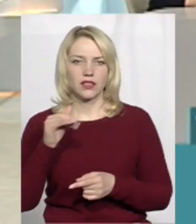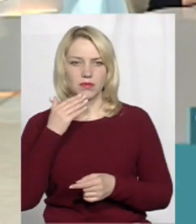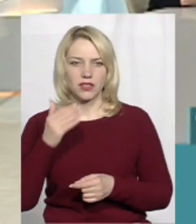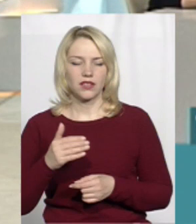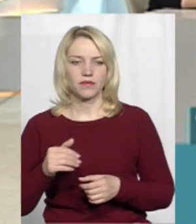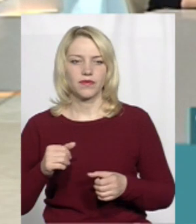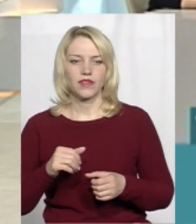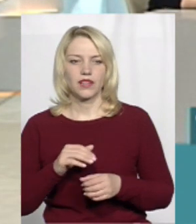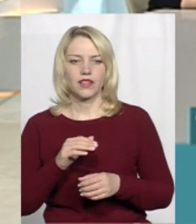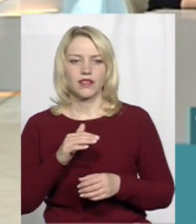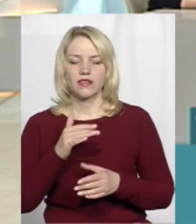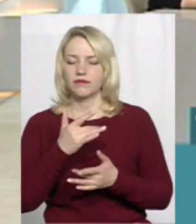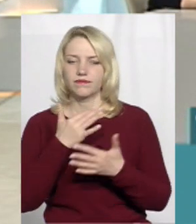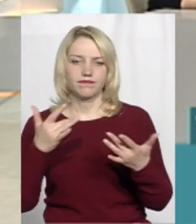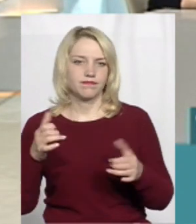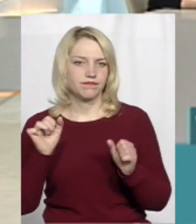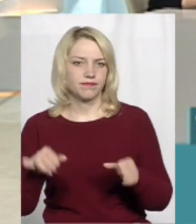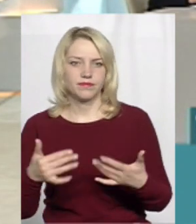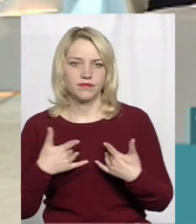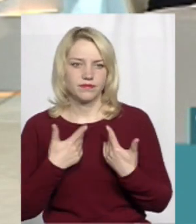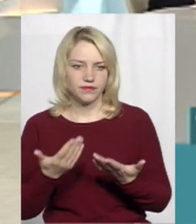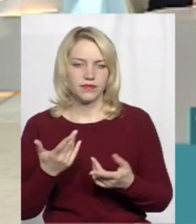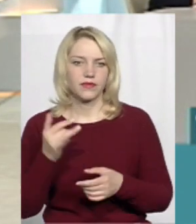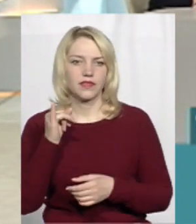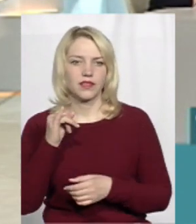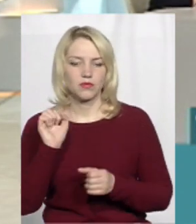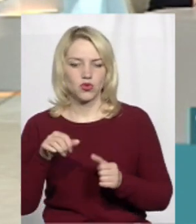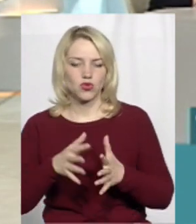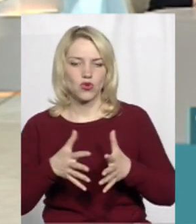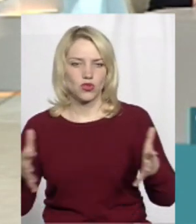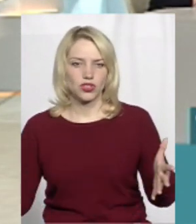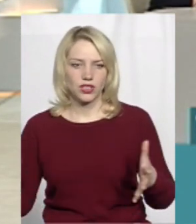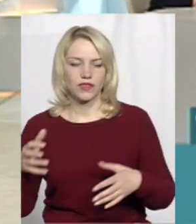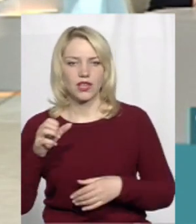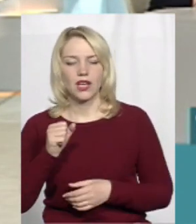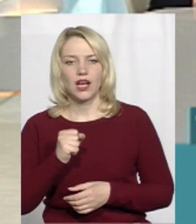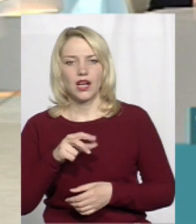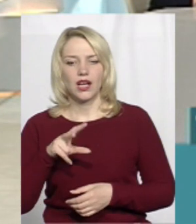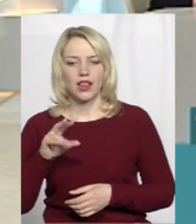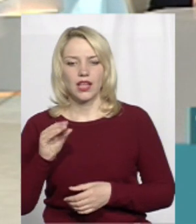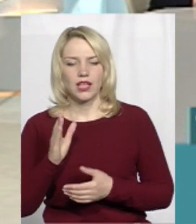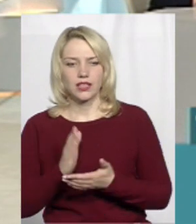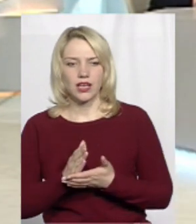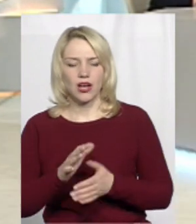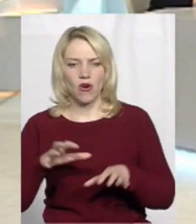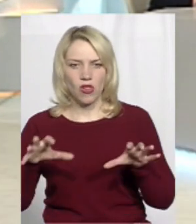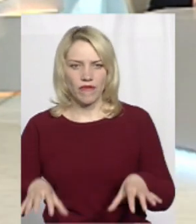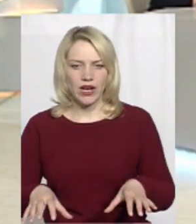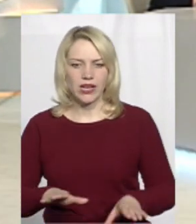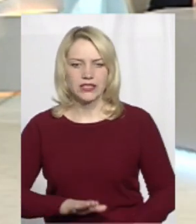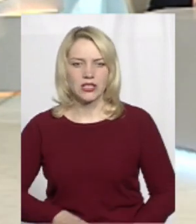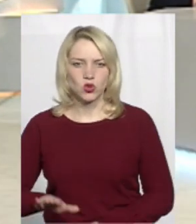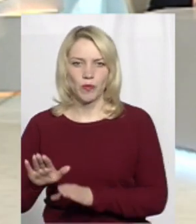Керівництво не обмежене, тому що вона може розширюватися, але є голова, є заступник